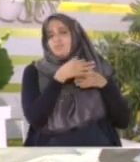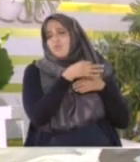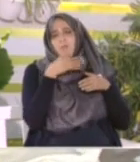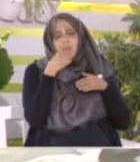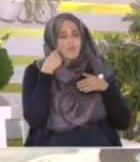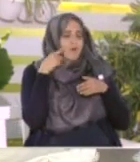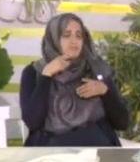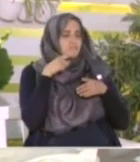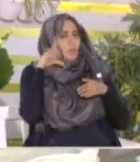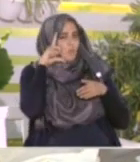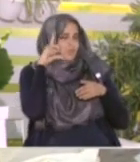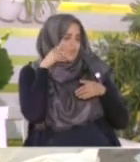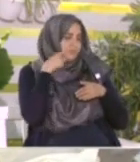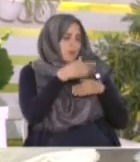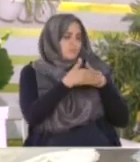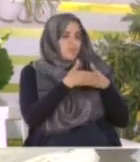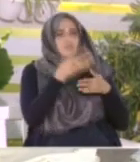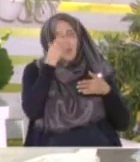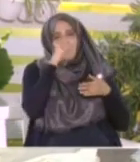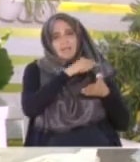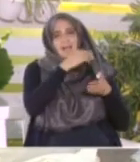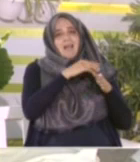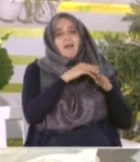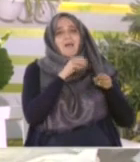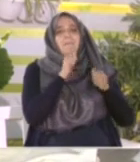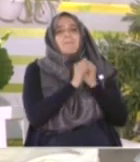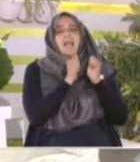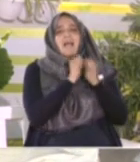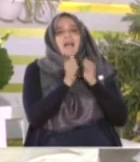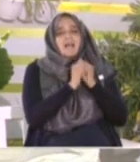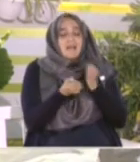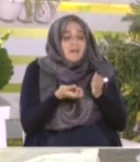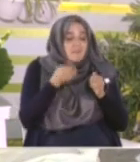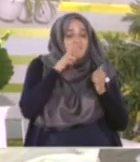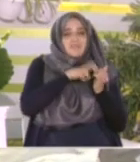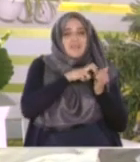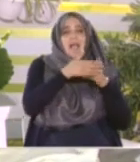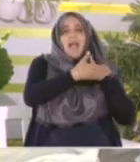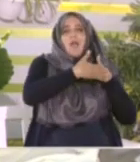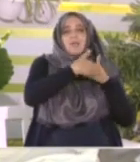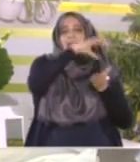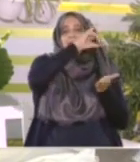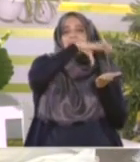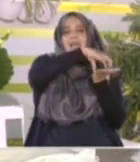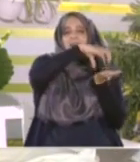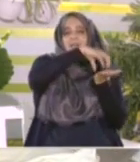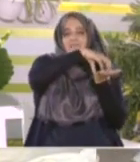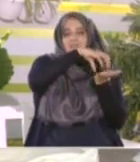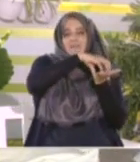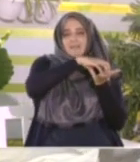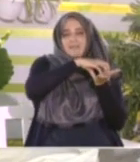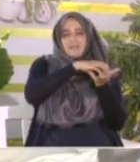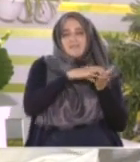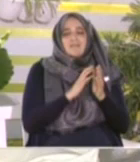ناحية المنطقية العقلية أن هذا المقام هذه الصخرة يعني كانت